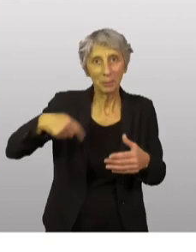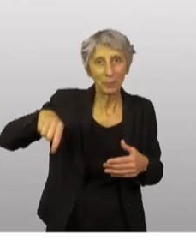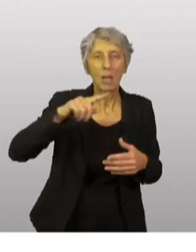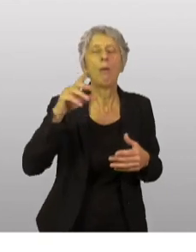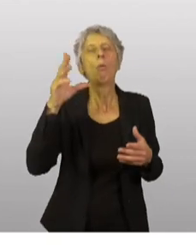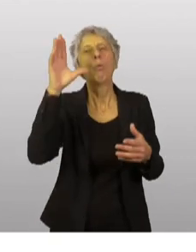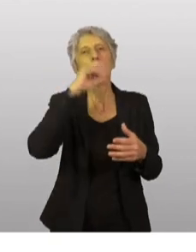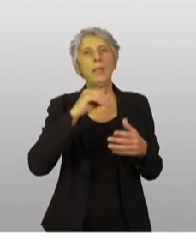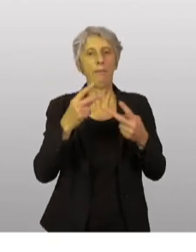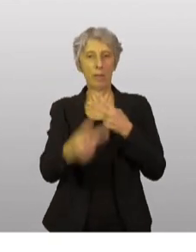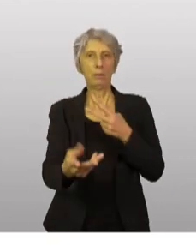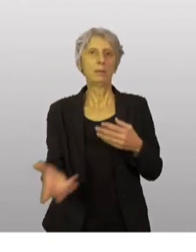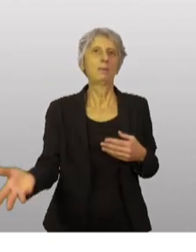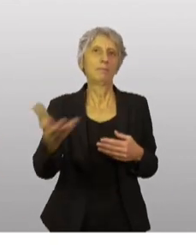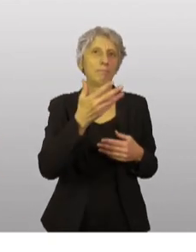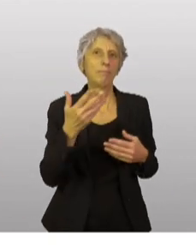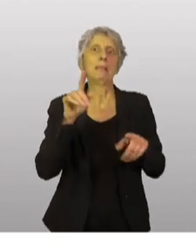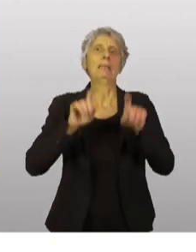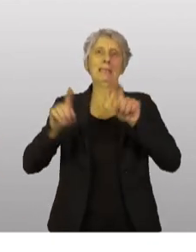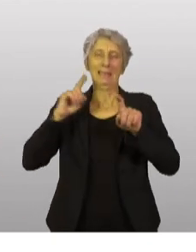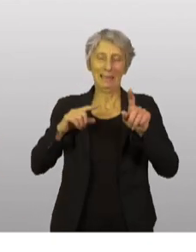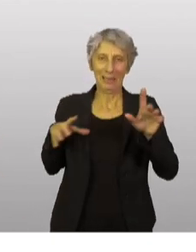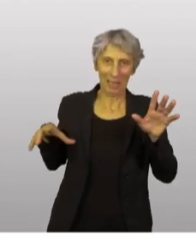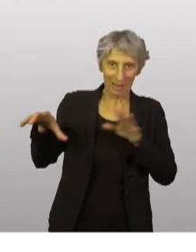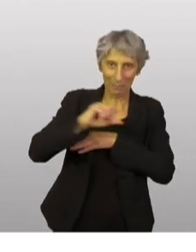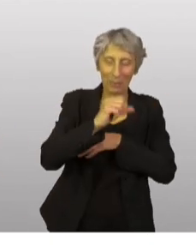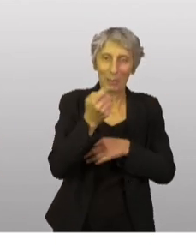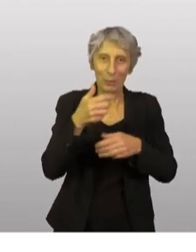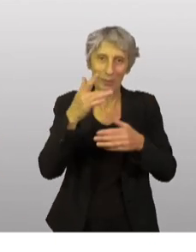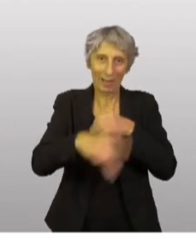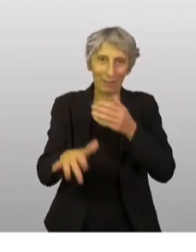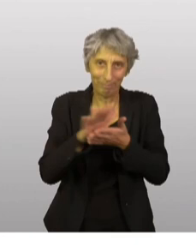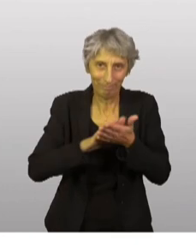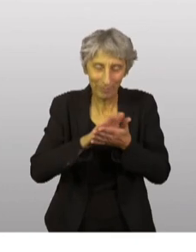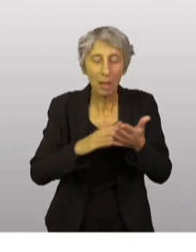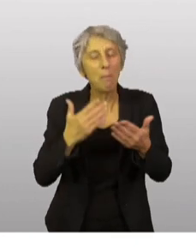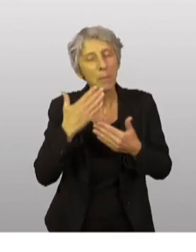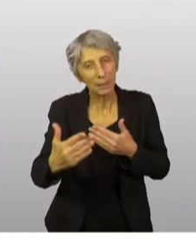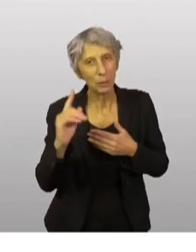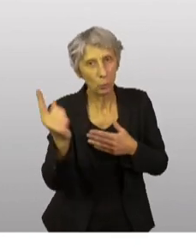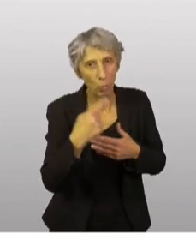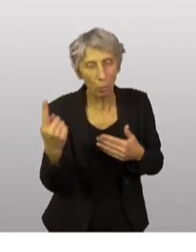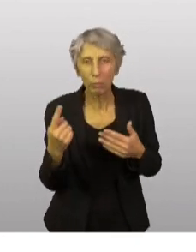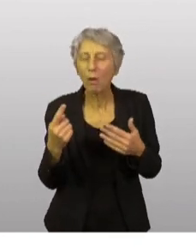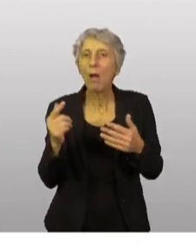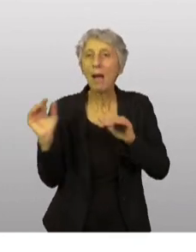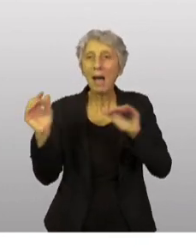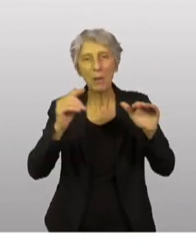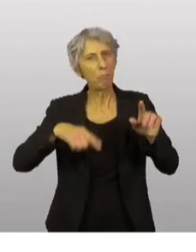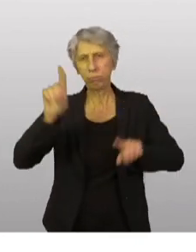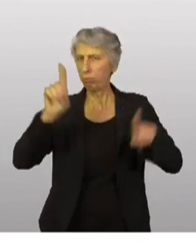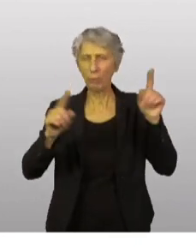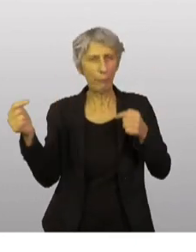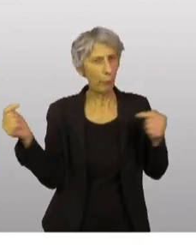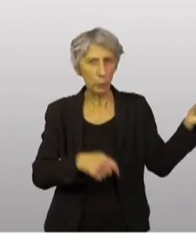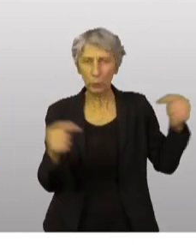oublié de le dire devant vous et donc je me rattrape tardivement. Tous ont répondu présent et tous ont